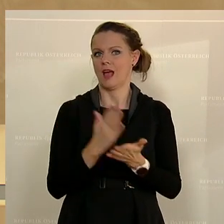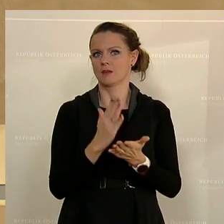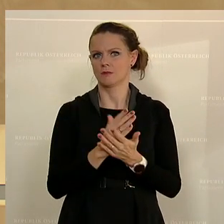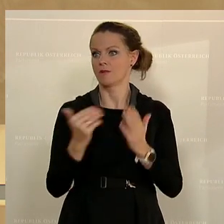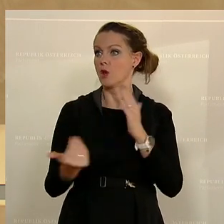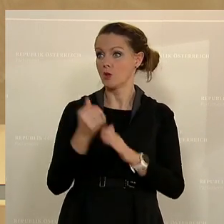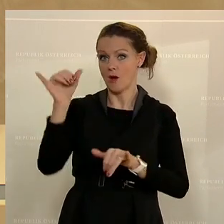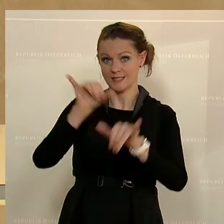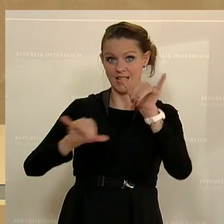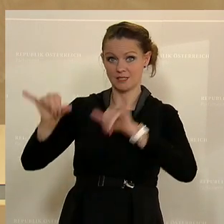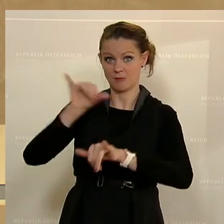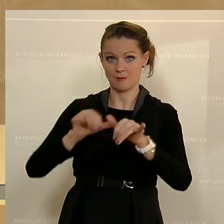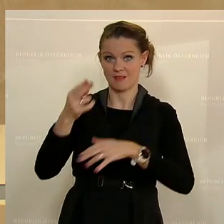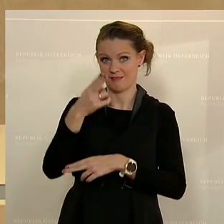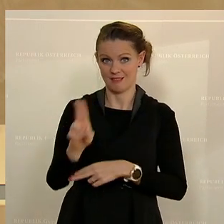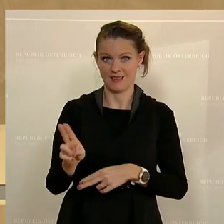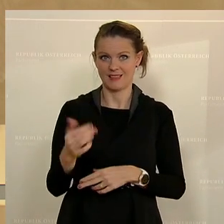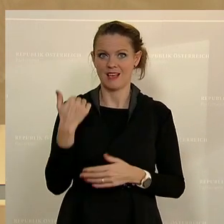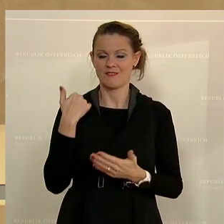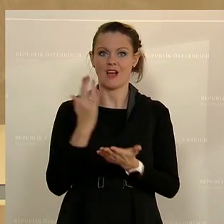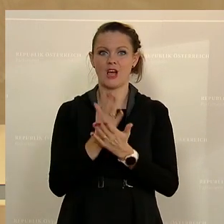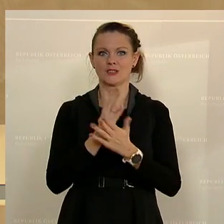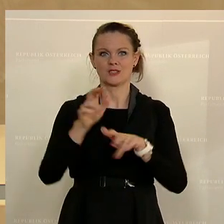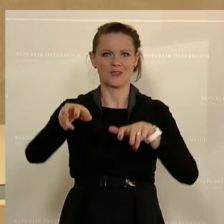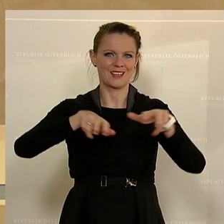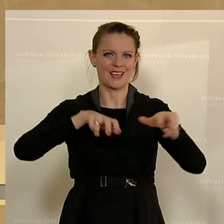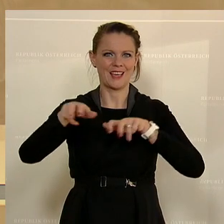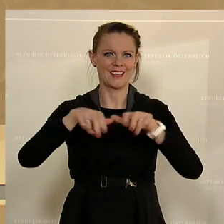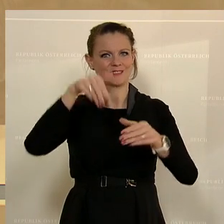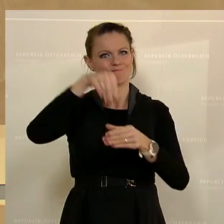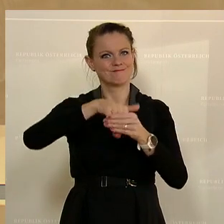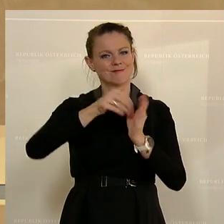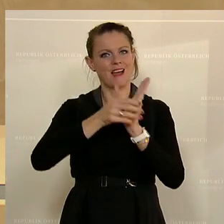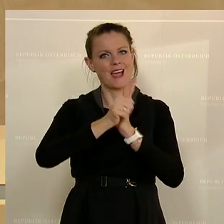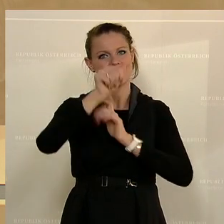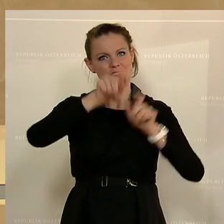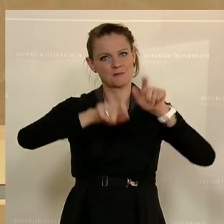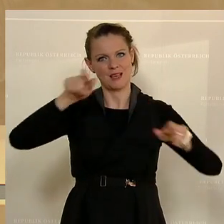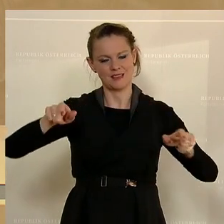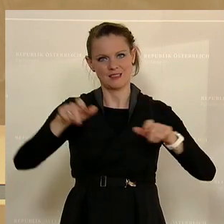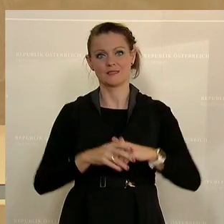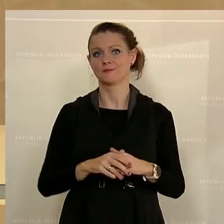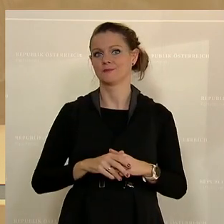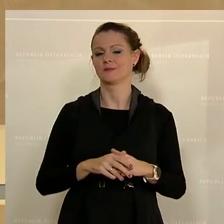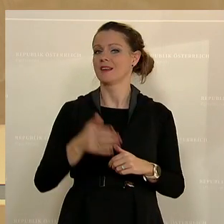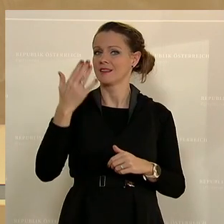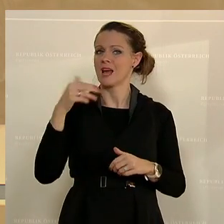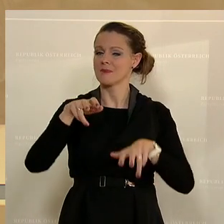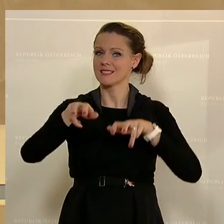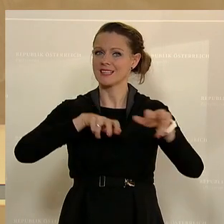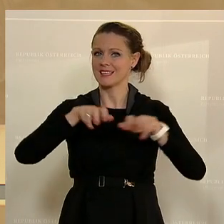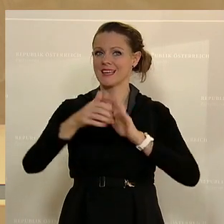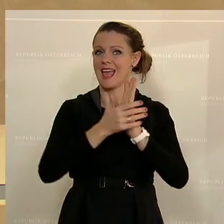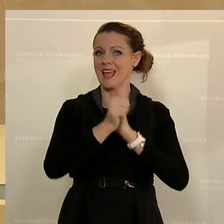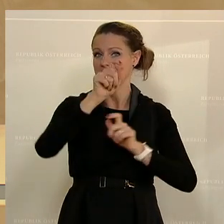neues Experiment, wir hatten ja bereits eine Regierung aus Expertinnen und Experten und diese Regierung aus Expertinnen und Experten